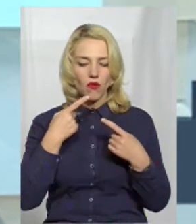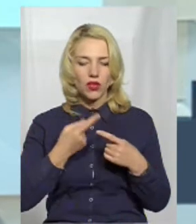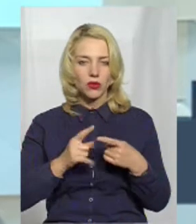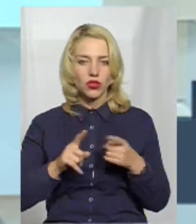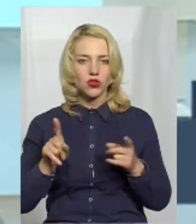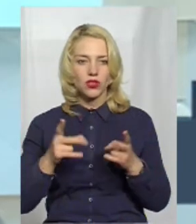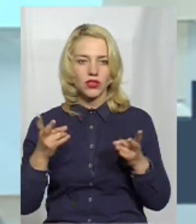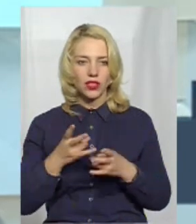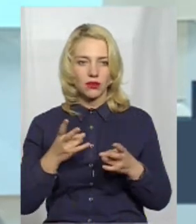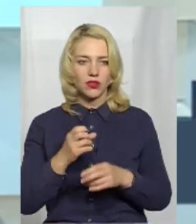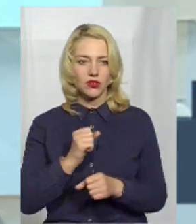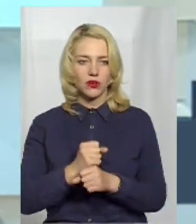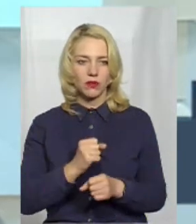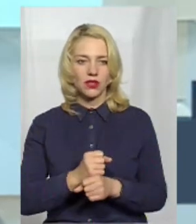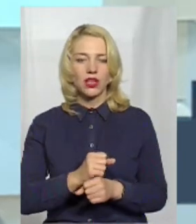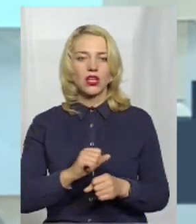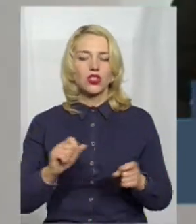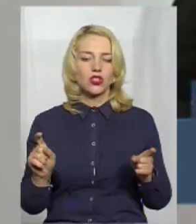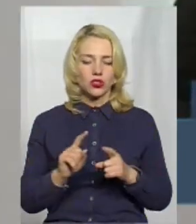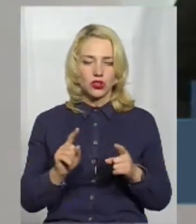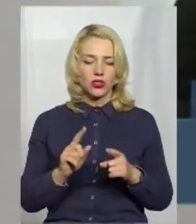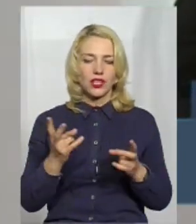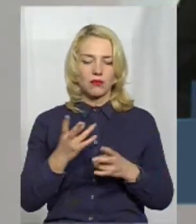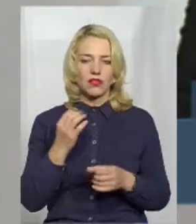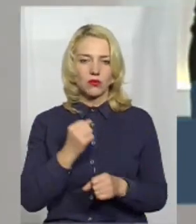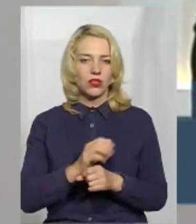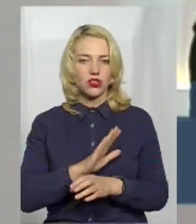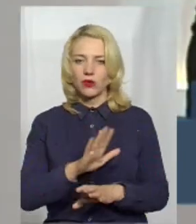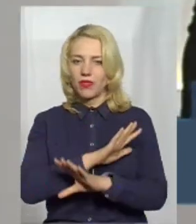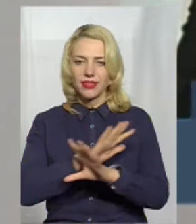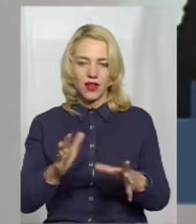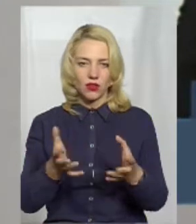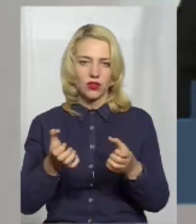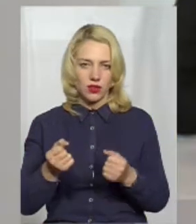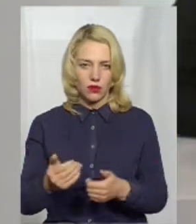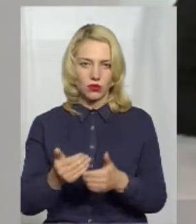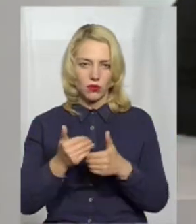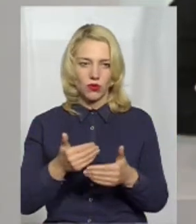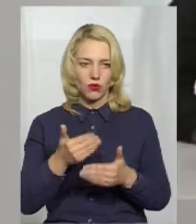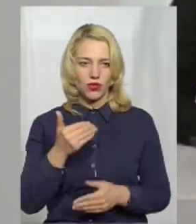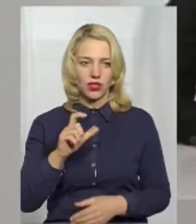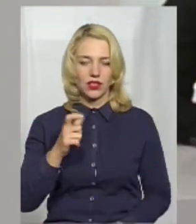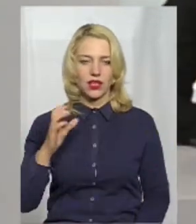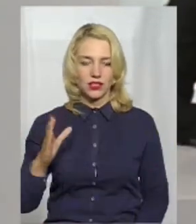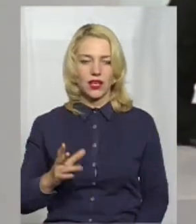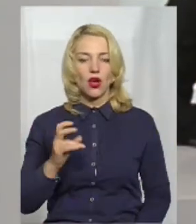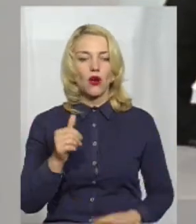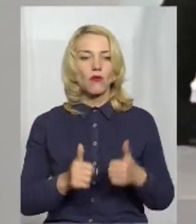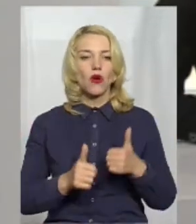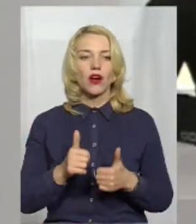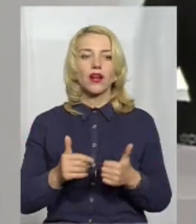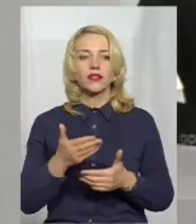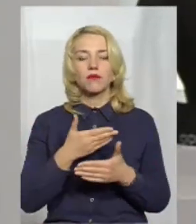аби гарантовано не отримати грант від ЄС. Про антитренінг ми ще поговоримо трошечки детальніше,